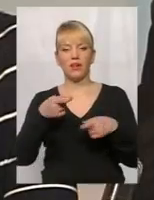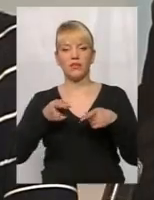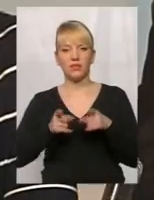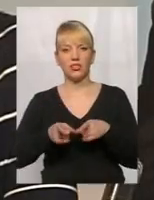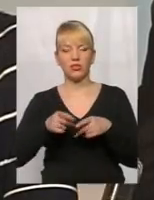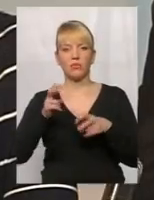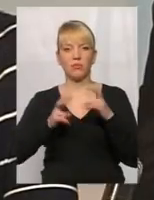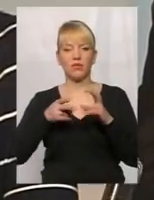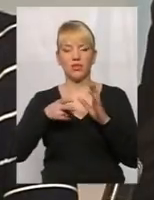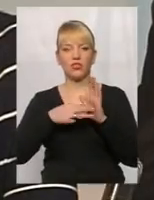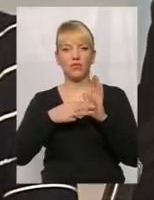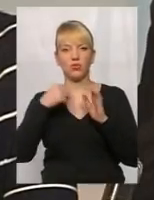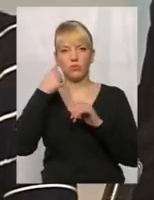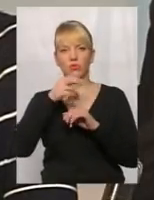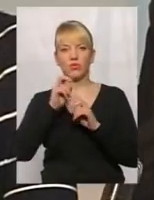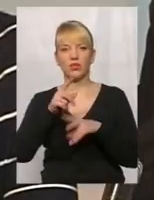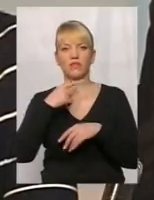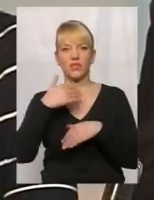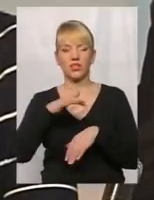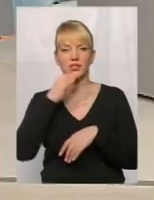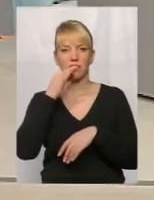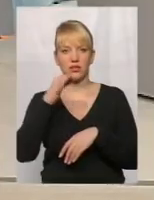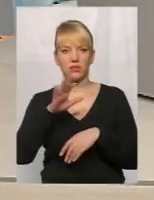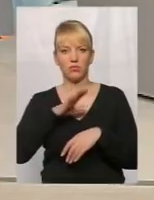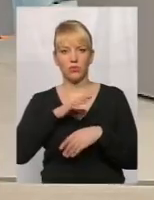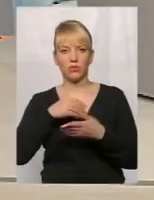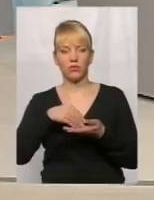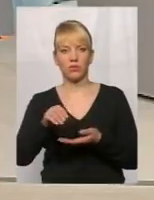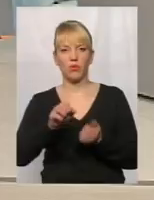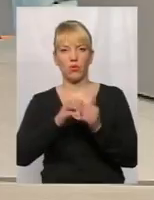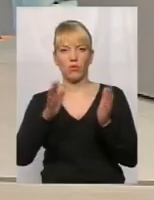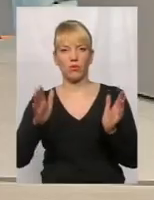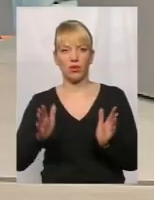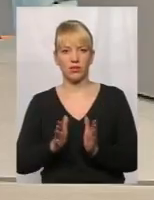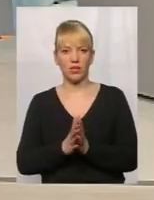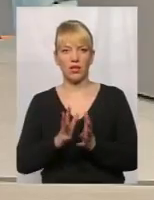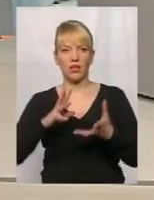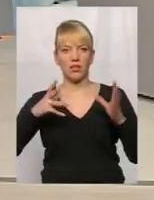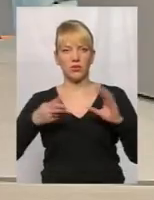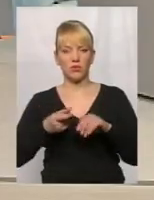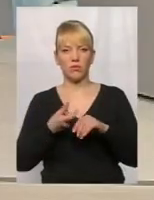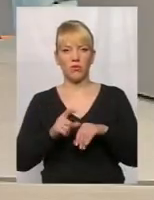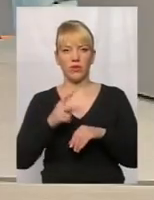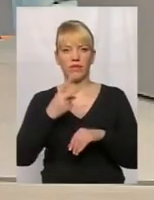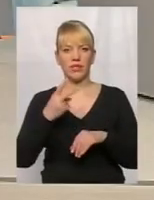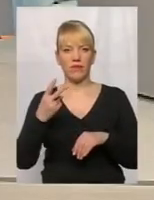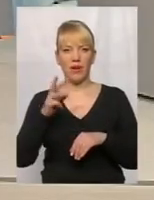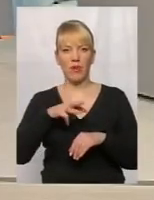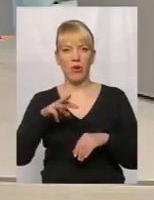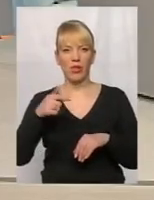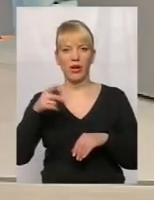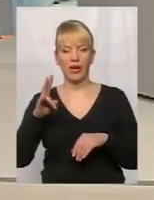2008 році, так як було вже сказано, було придбано комплекс на суму понад 22 мільйони гривень